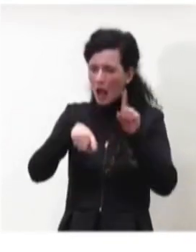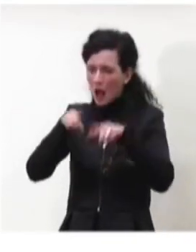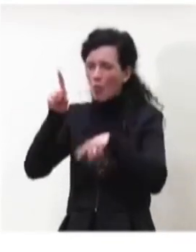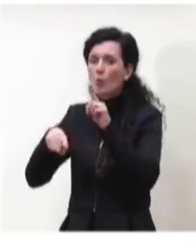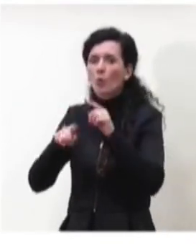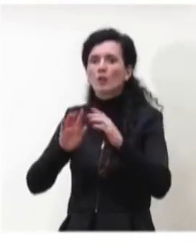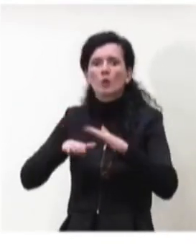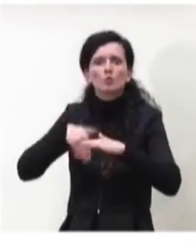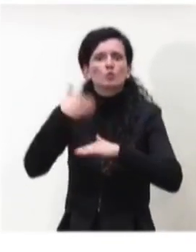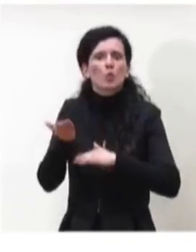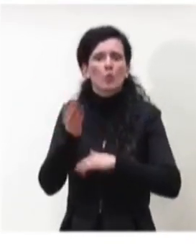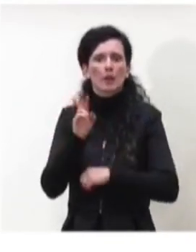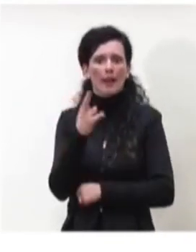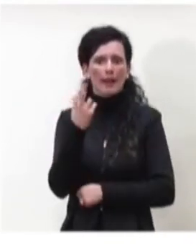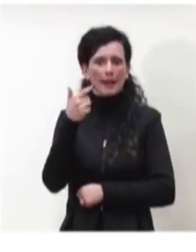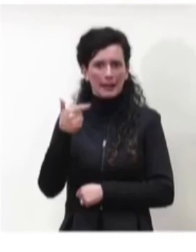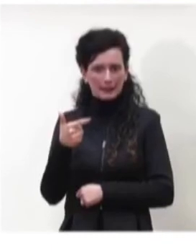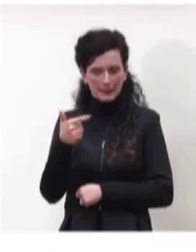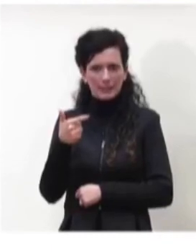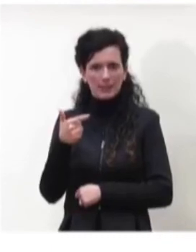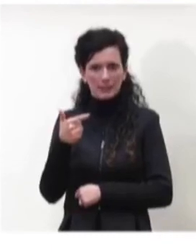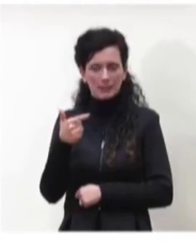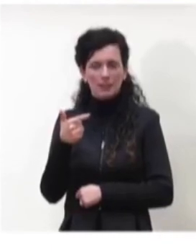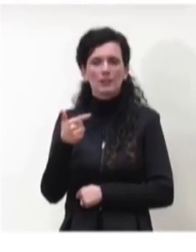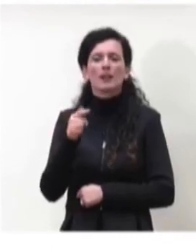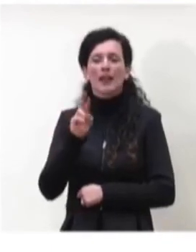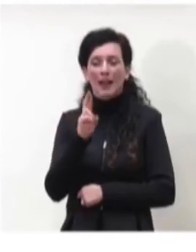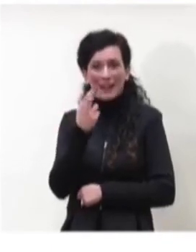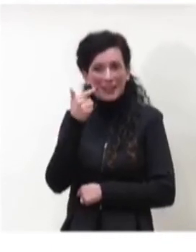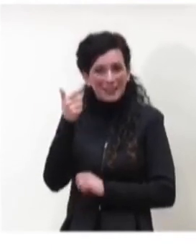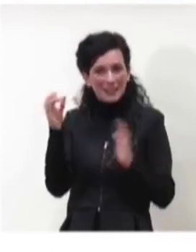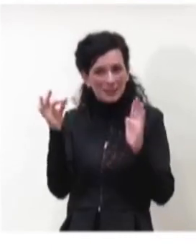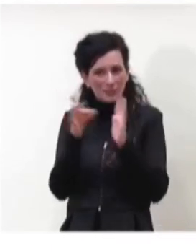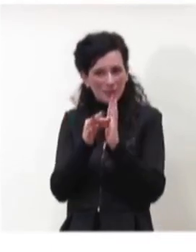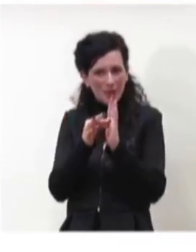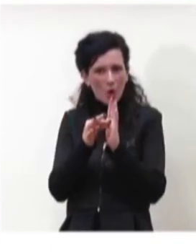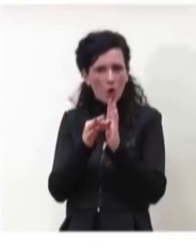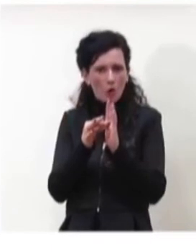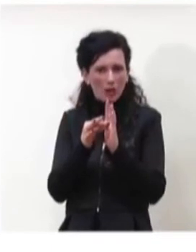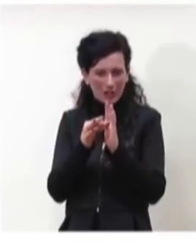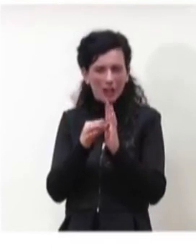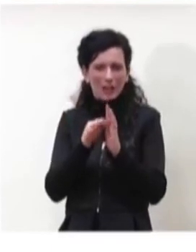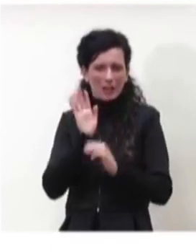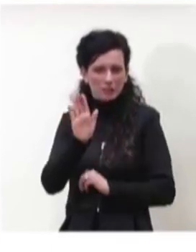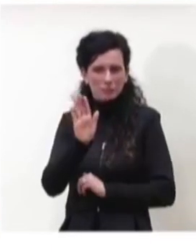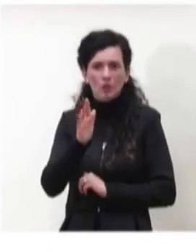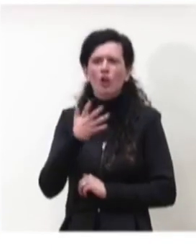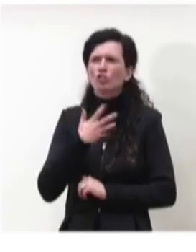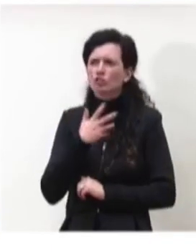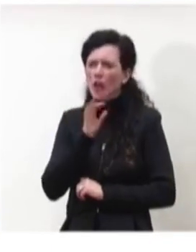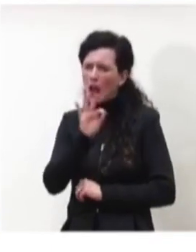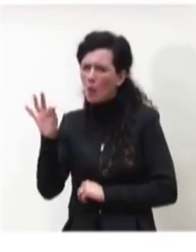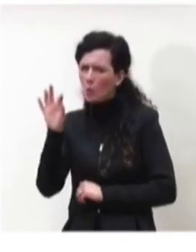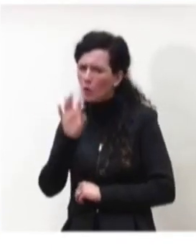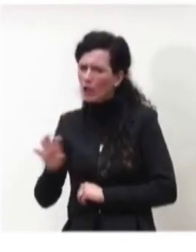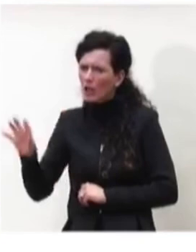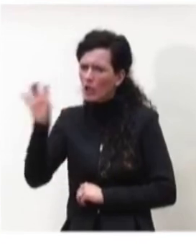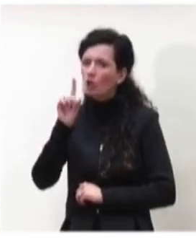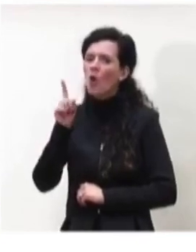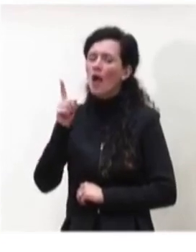solo col valore puntuale, altre regioni, c'è stato un errore di